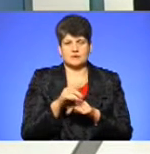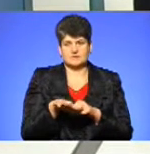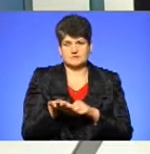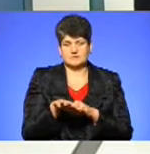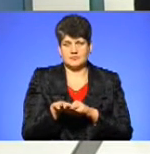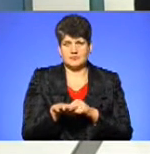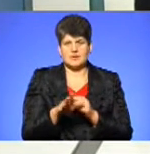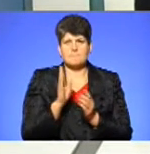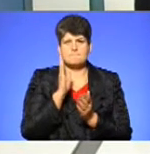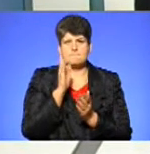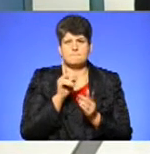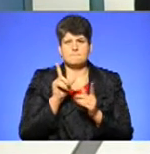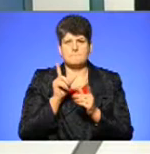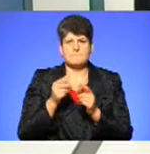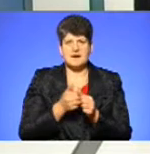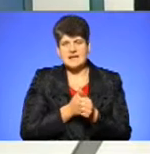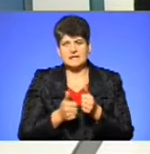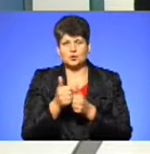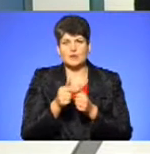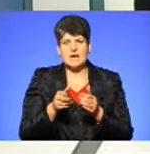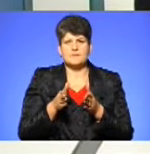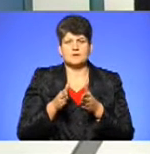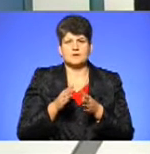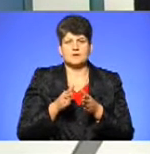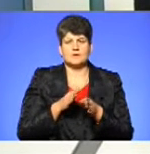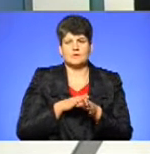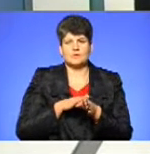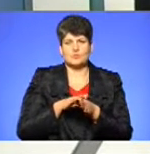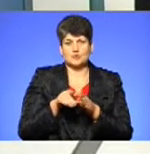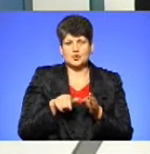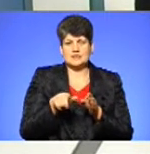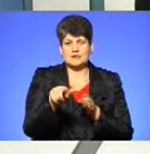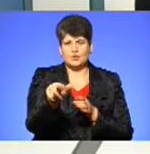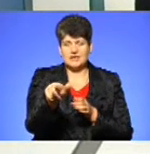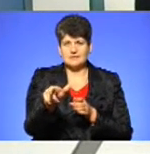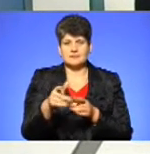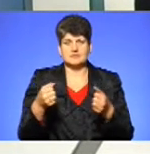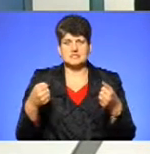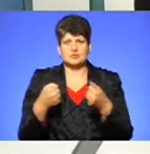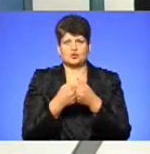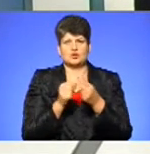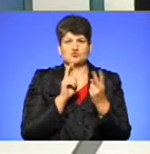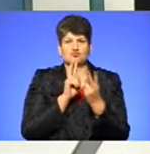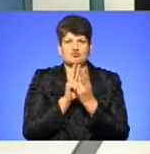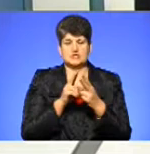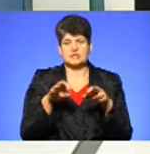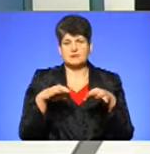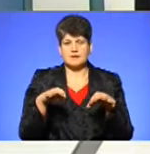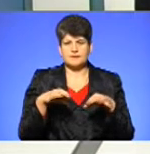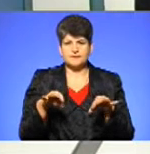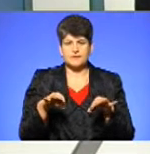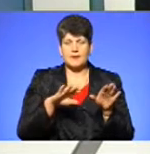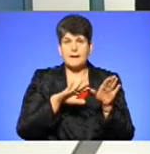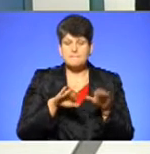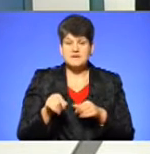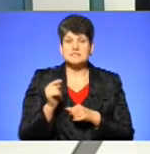суцільну лінію. Таким чином зіткнулася, не впоралиши з керуванням, зіткнулася з зустрічним транспортним засобом. Після